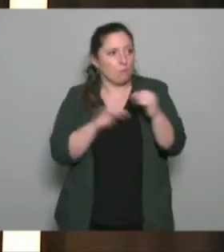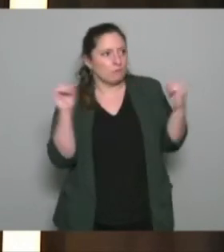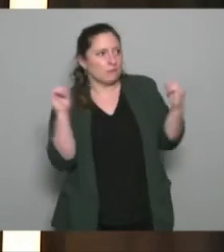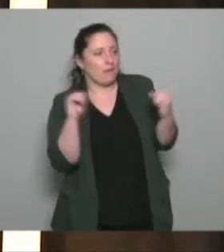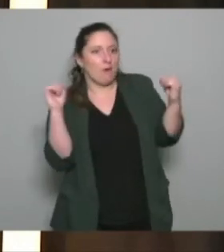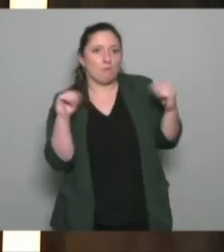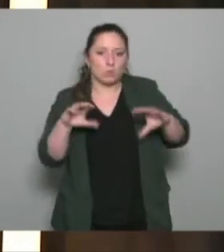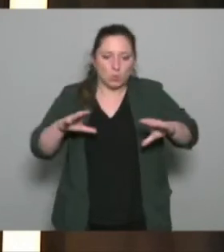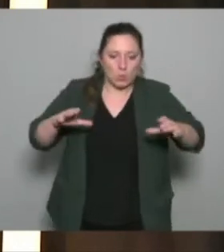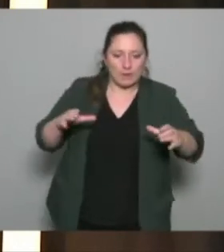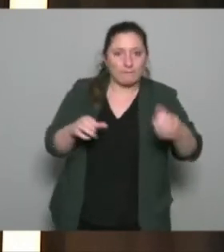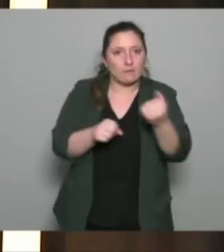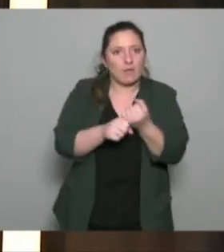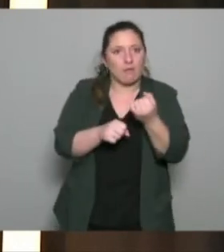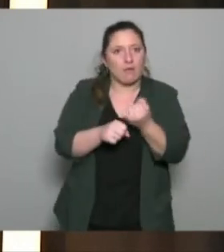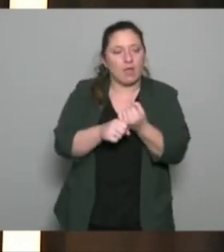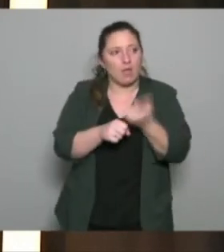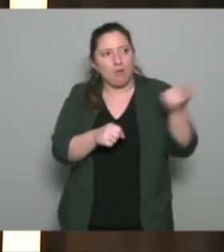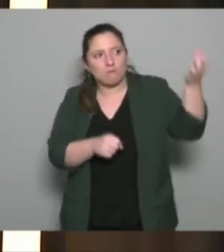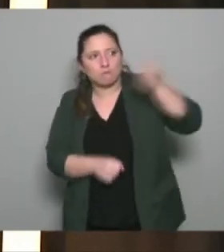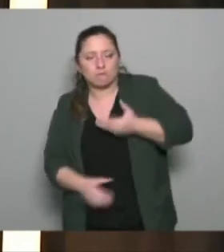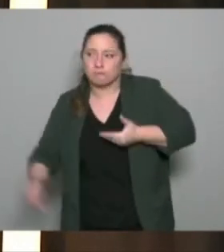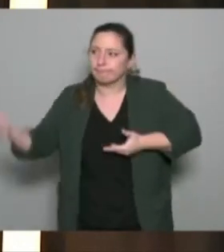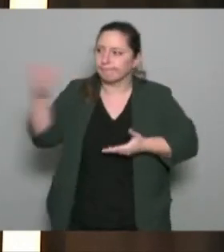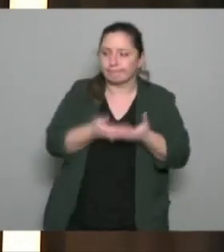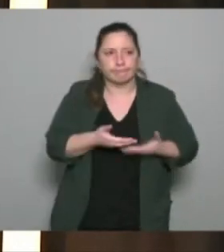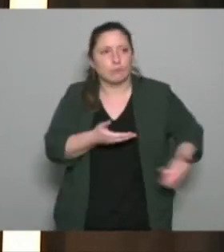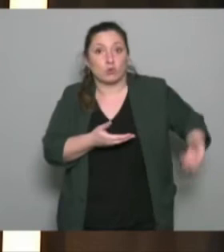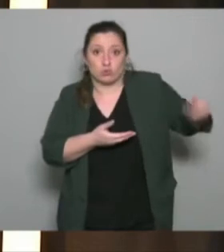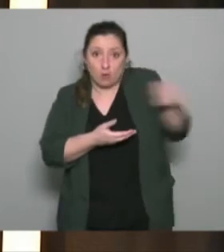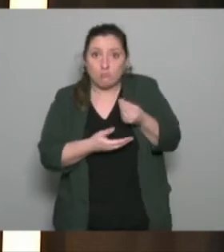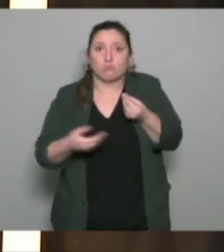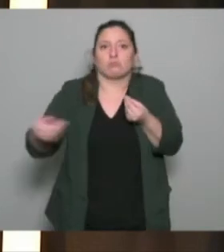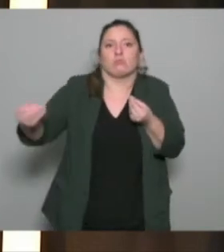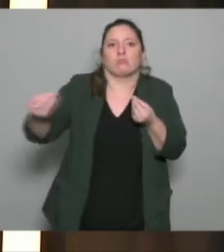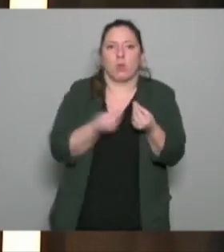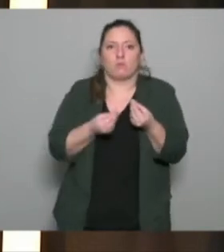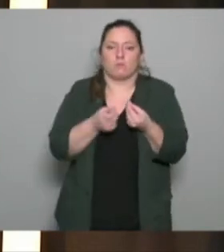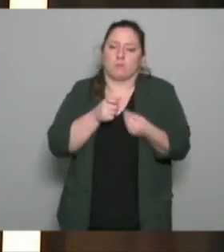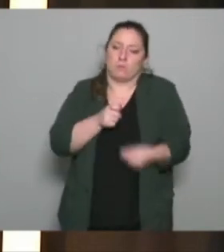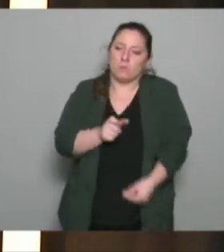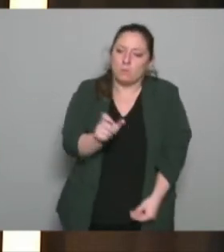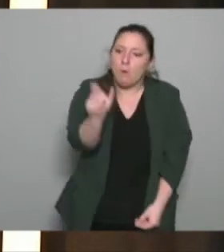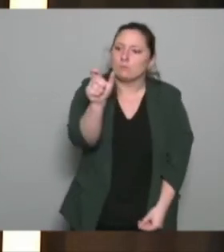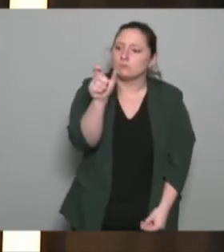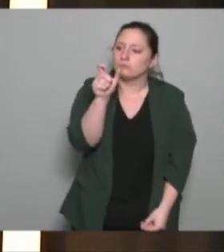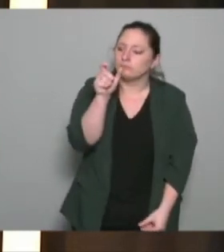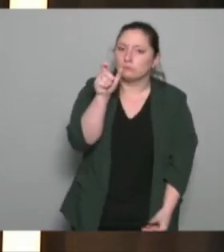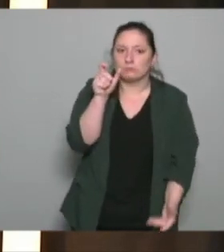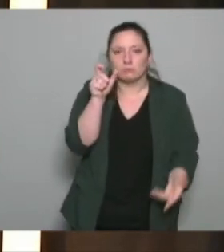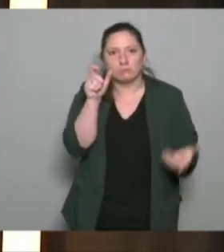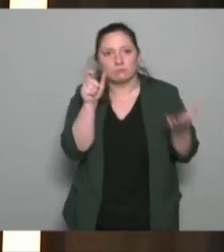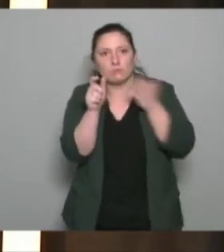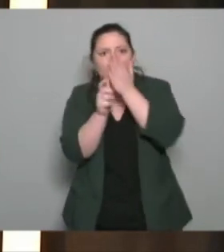veut bien donner accepte de donner à ce mot étrangement très polysémique